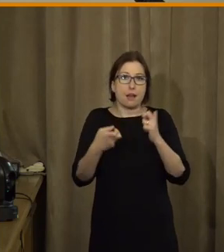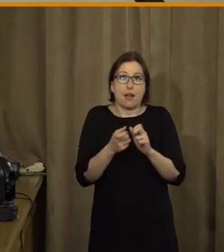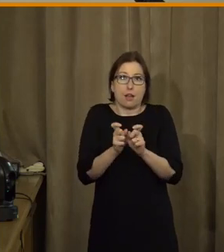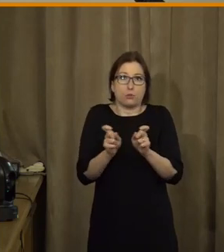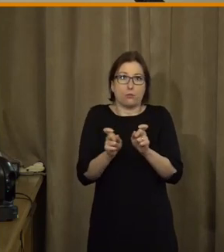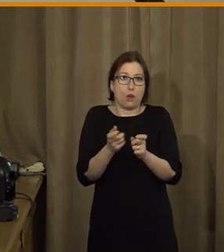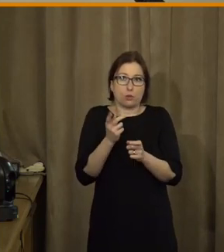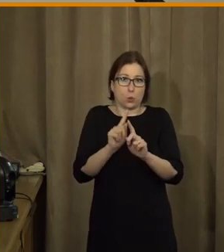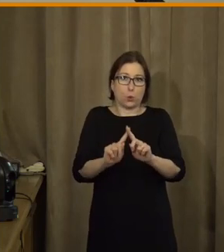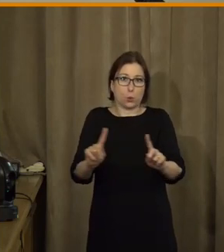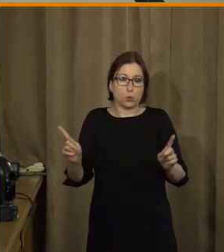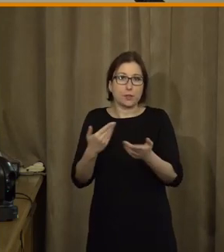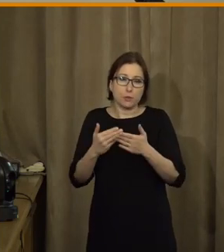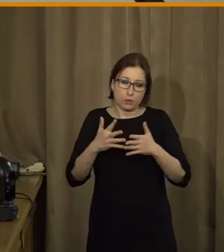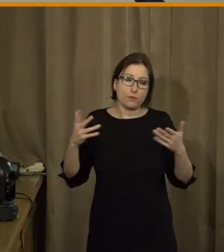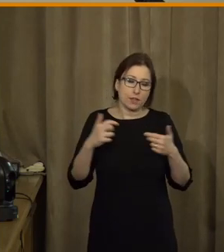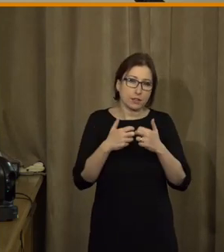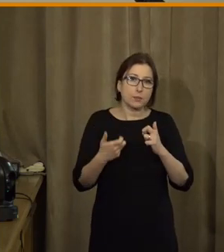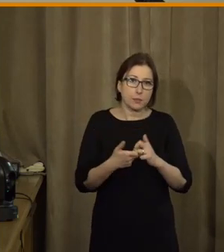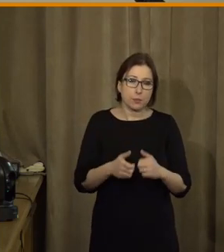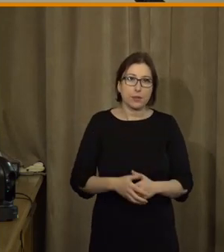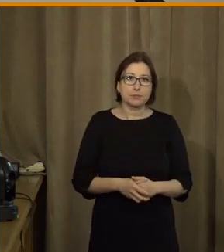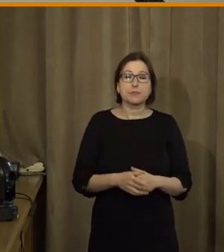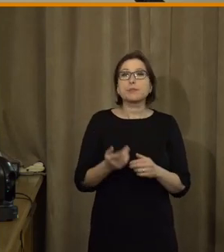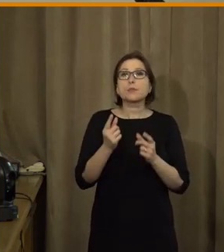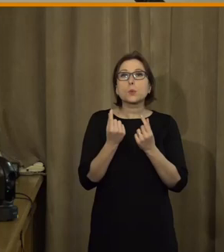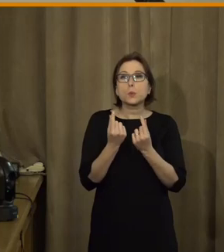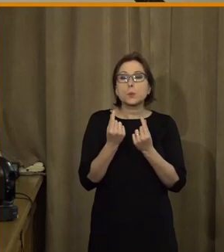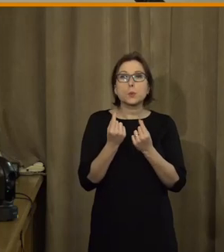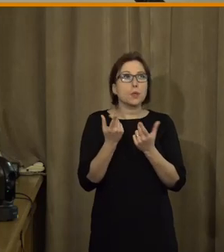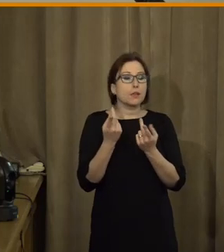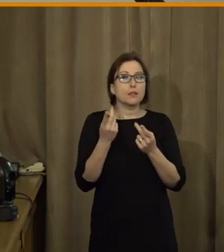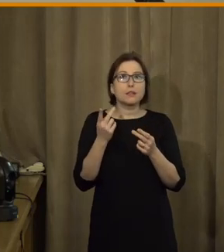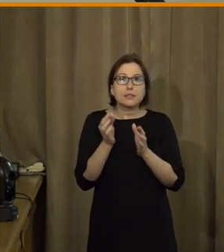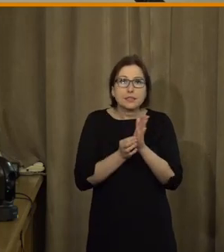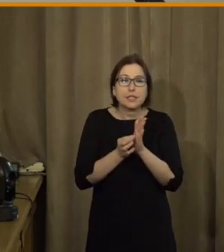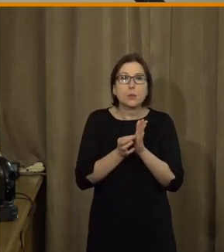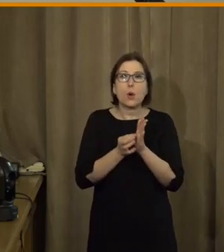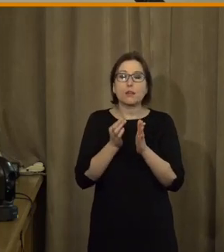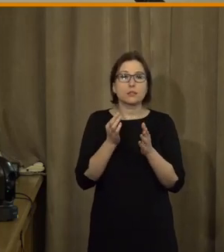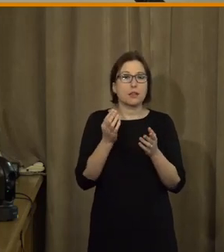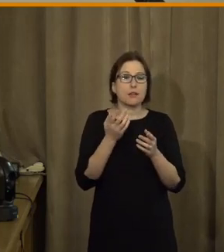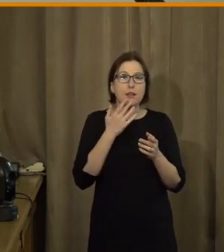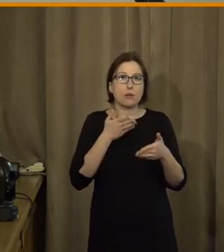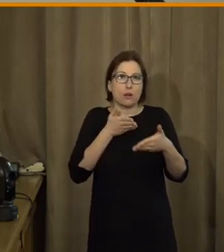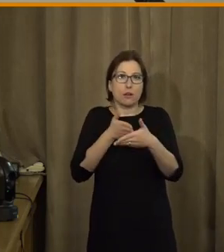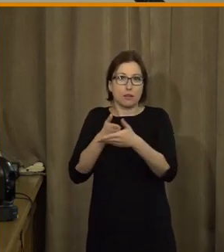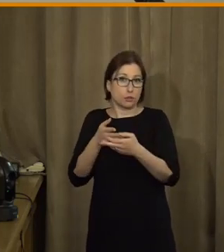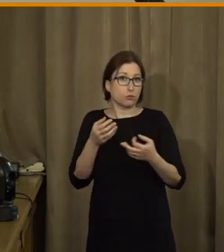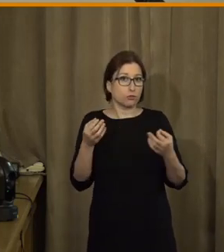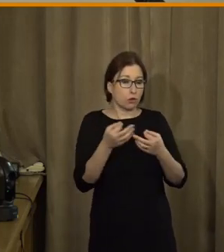důvodu, takže je to velký problém. Jaké jsou příčiny toho digitálního vyloučení, nebo my jsme po debatě